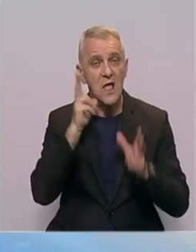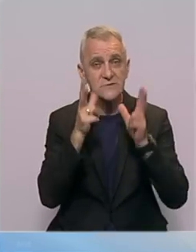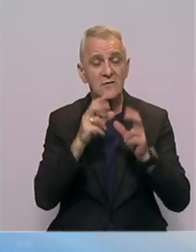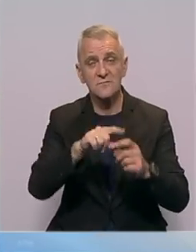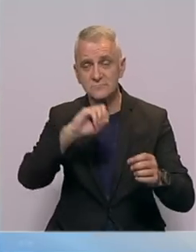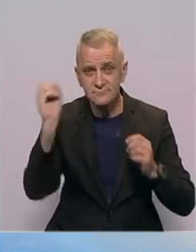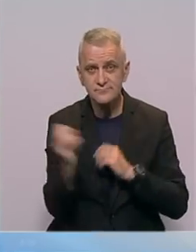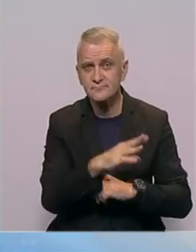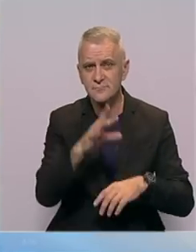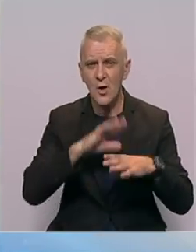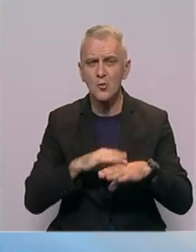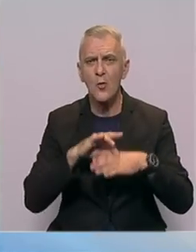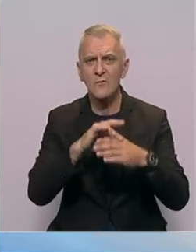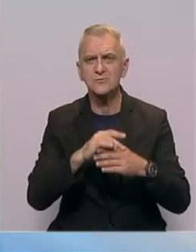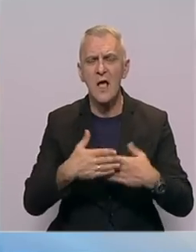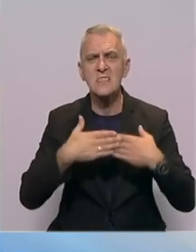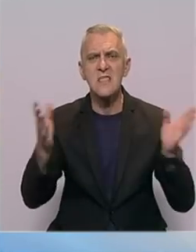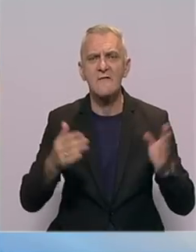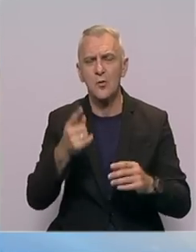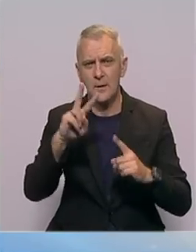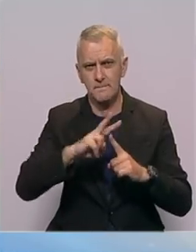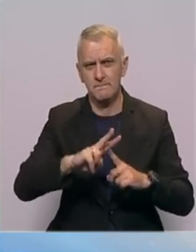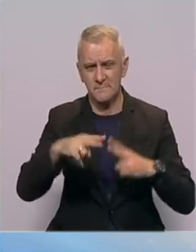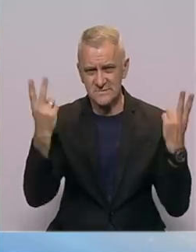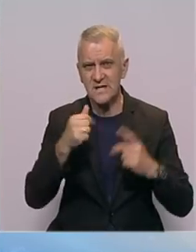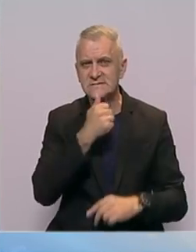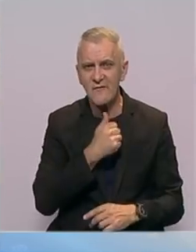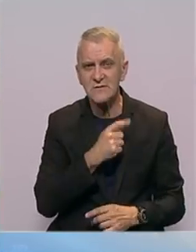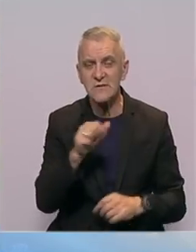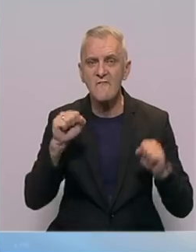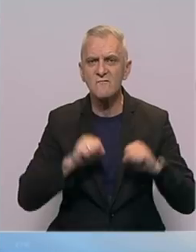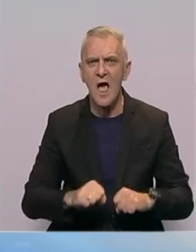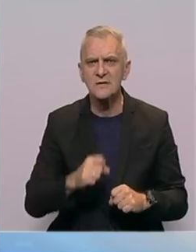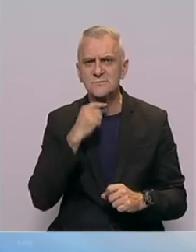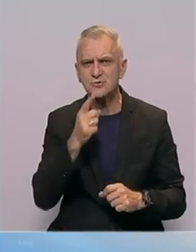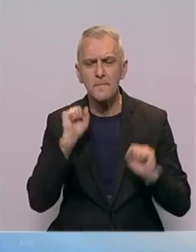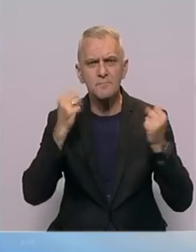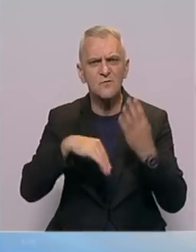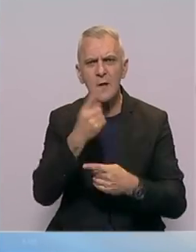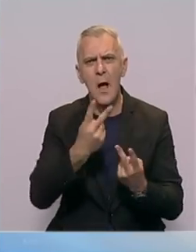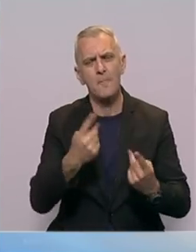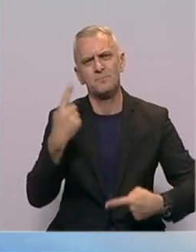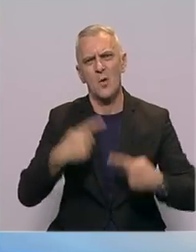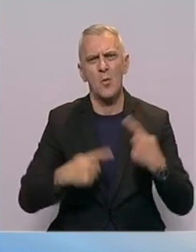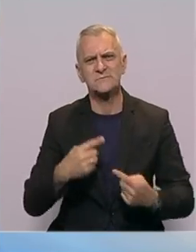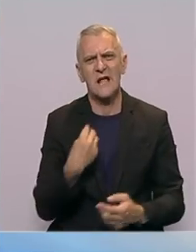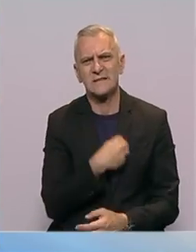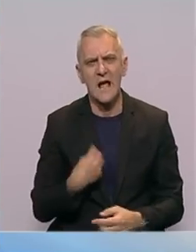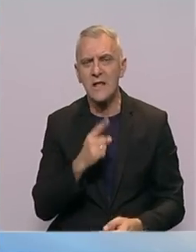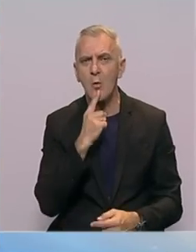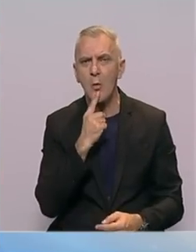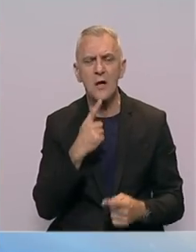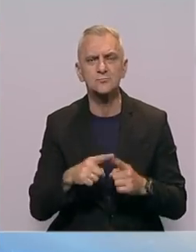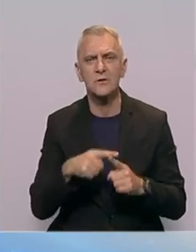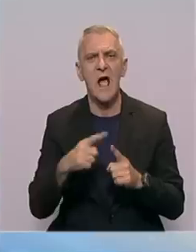smjenu rukovodstva javnog medijskog servisa. Vlast je optužila oporbu da prosvijedima politiziraju tragediju koja je